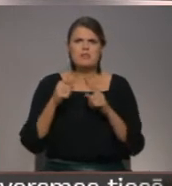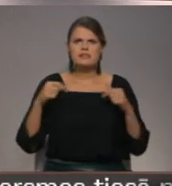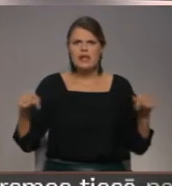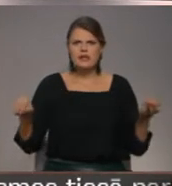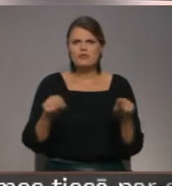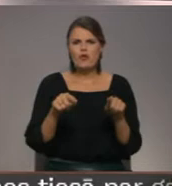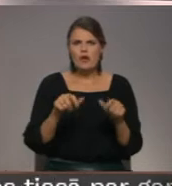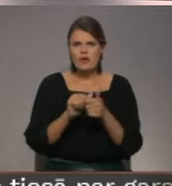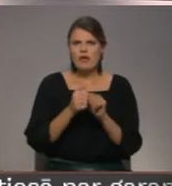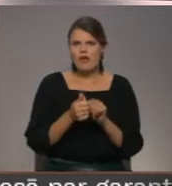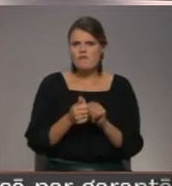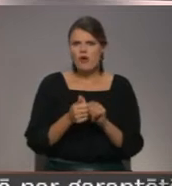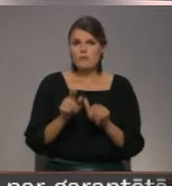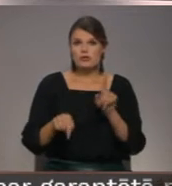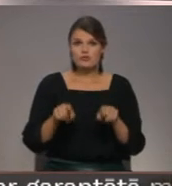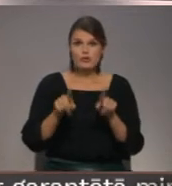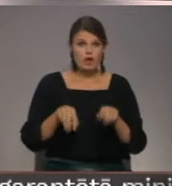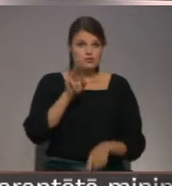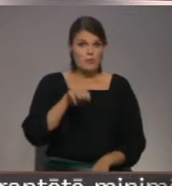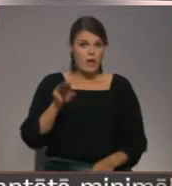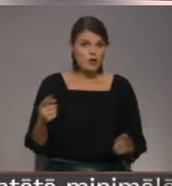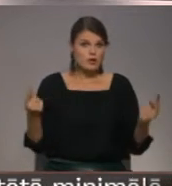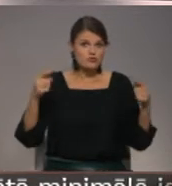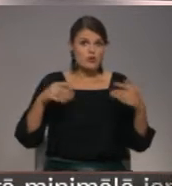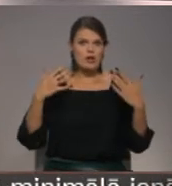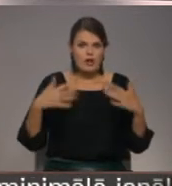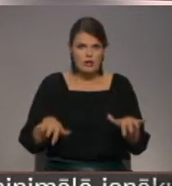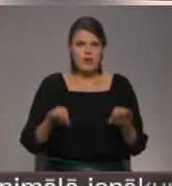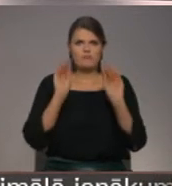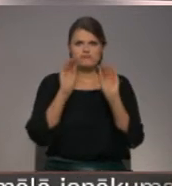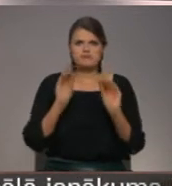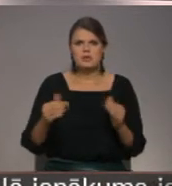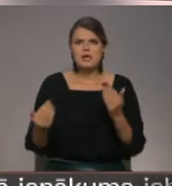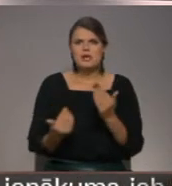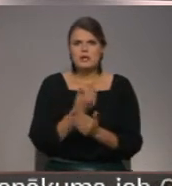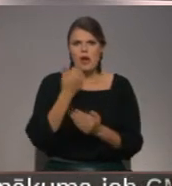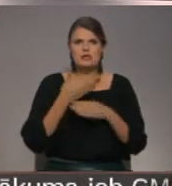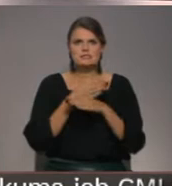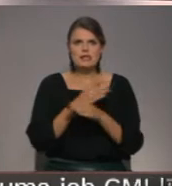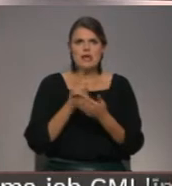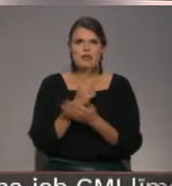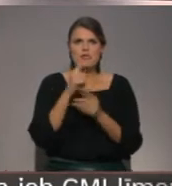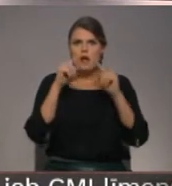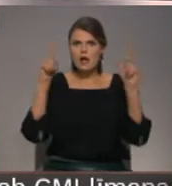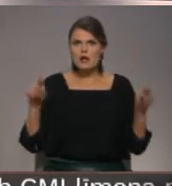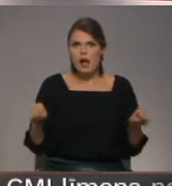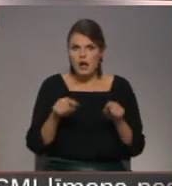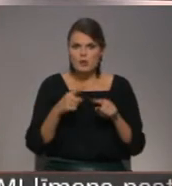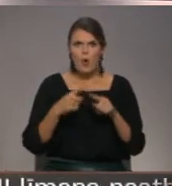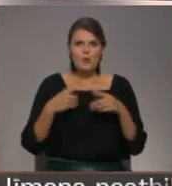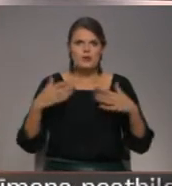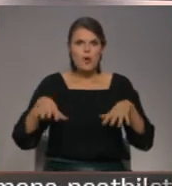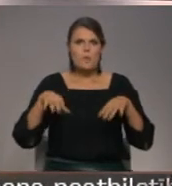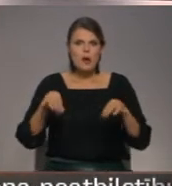administratīva teritoriālā reforma dažu mēnešu laikā tapus jaunā iedalījuma kārte pabeigtas konsultācijas ar pošvaldībām, valdībā